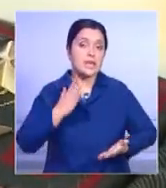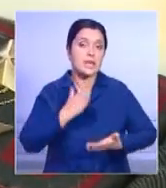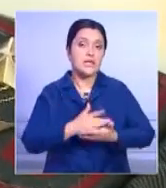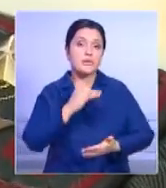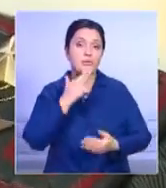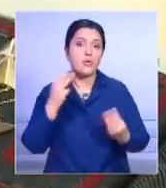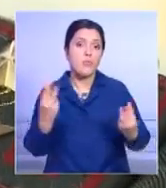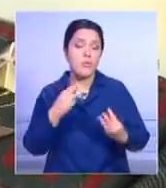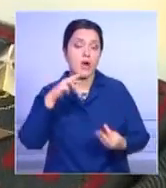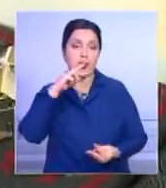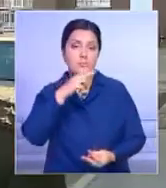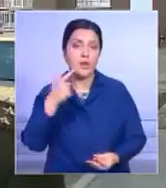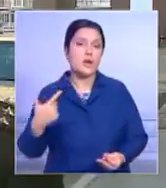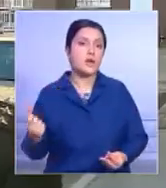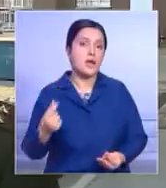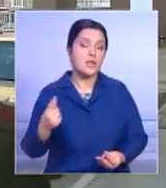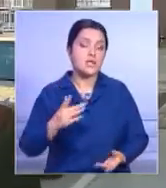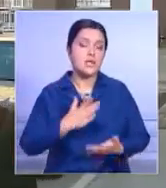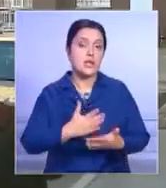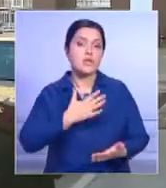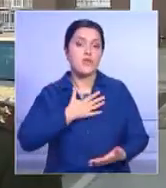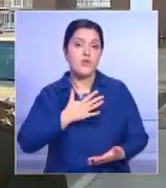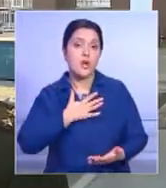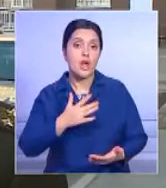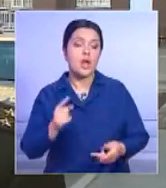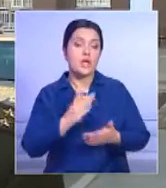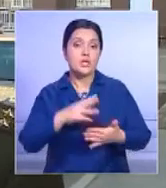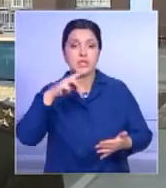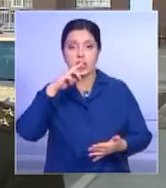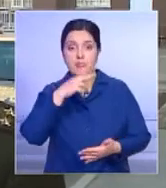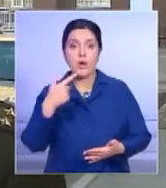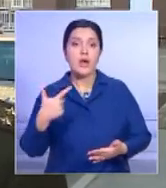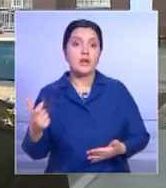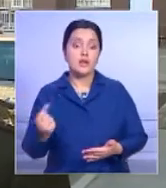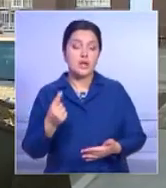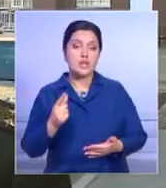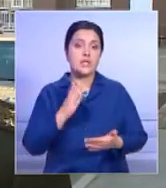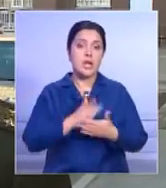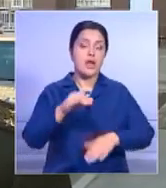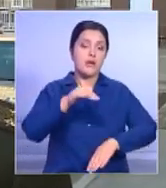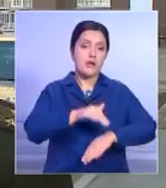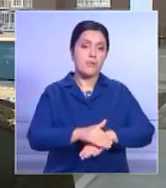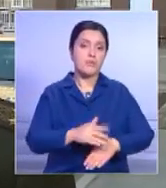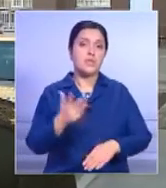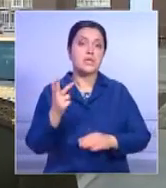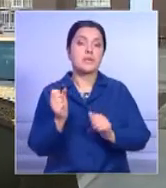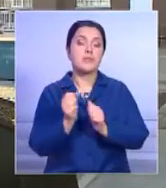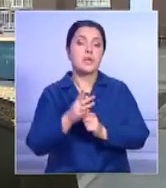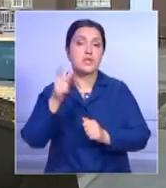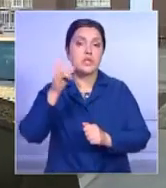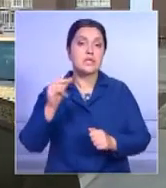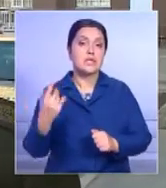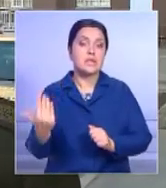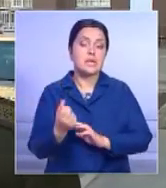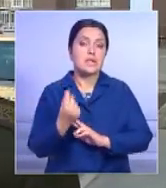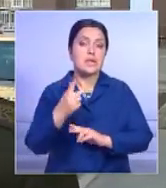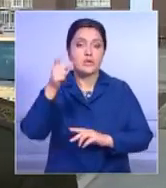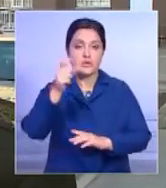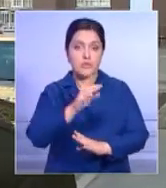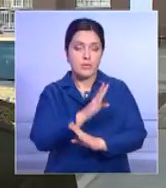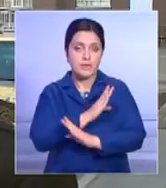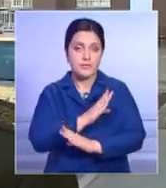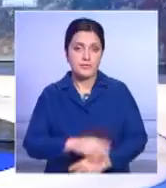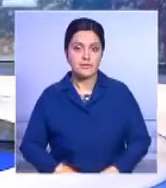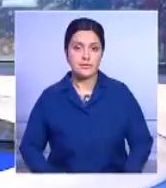отравление угарным газом. На сегодняшний день отравлением угарным газом зарегистрировано 315 человек. Из них 13 человек погибло.